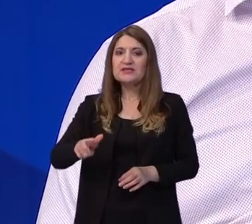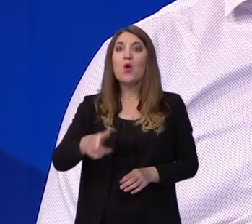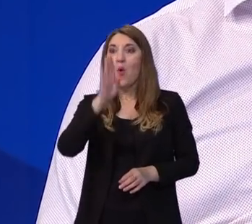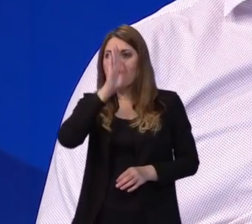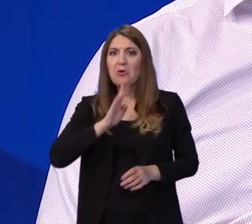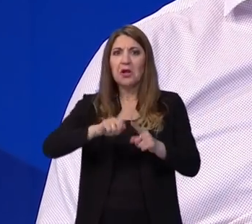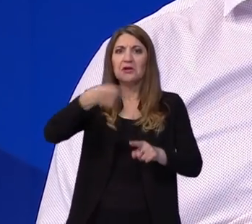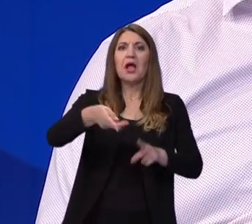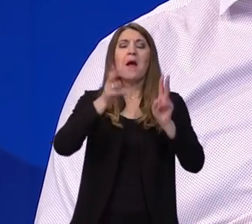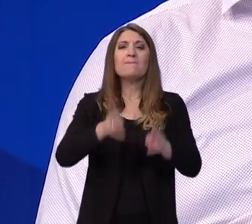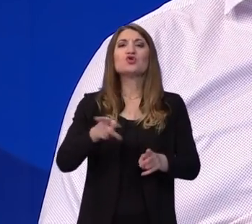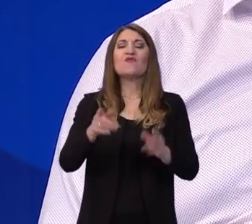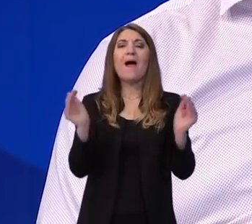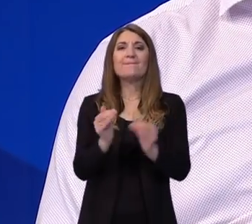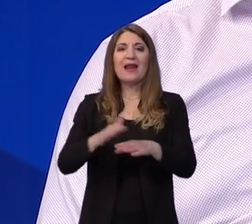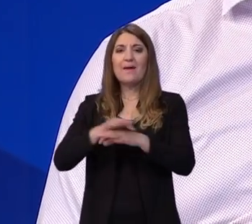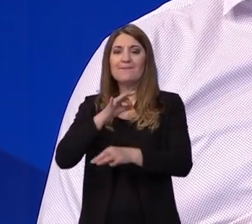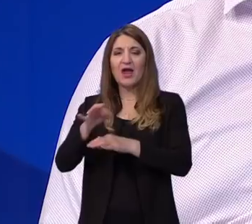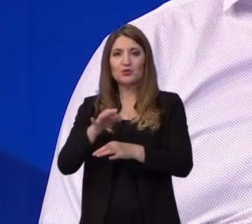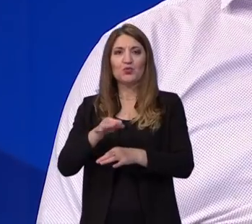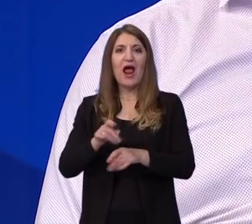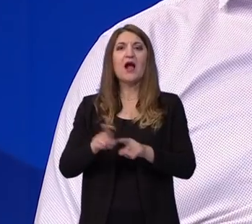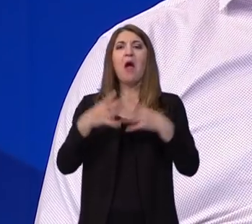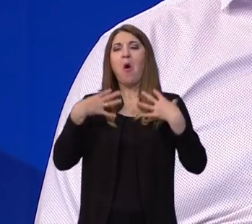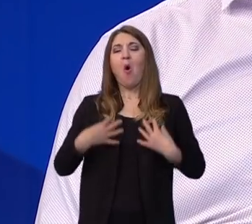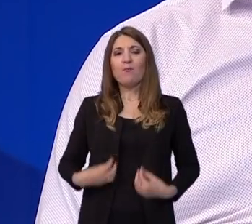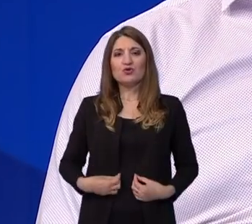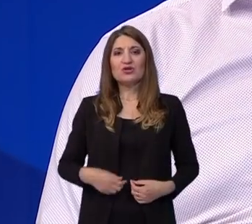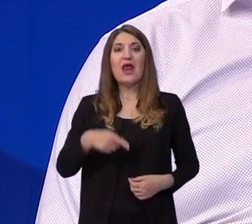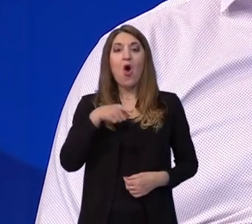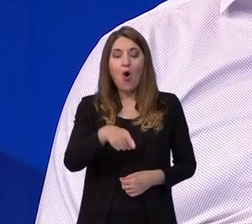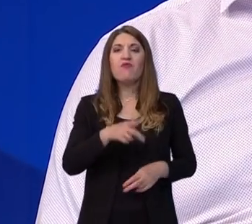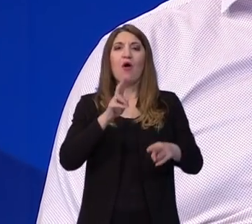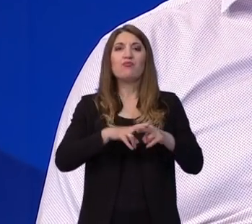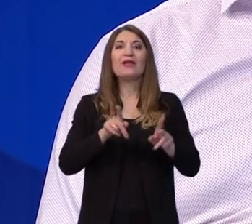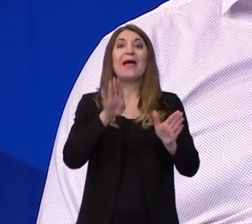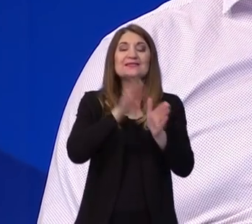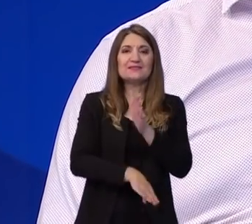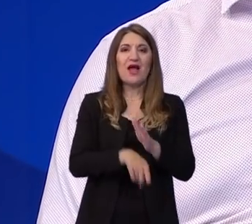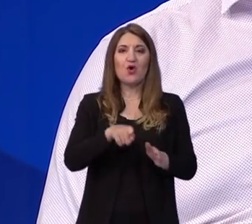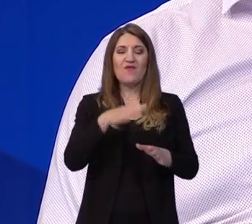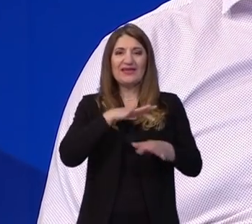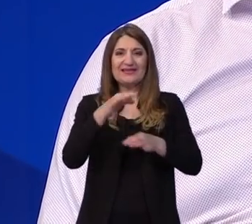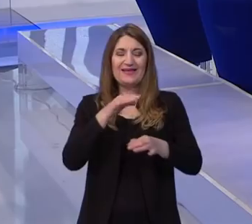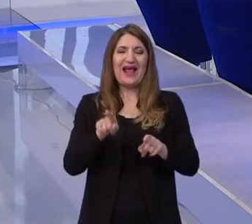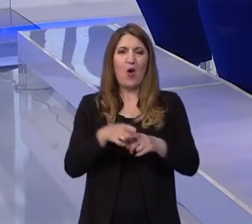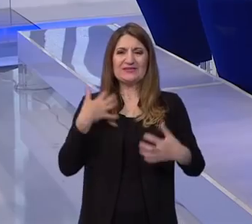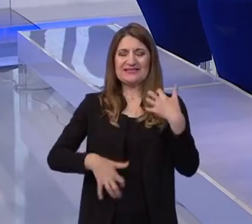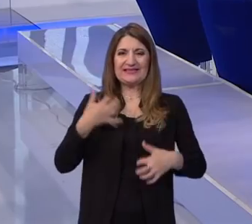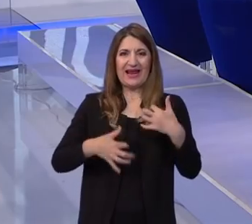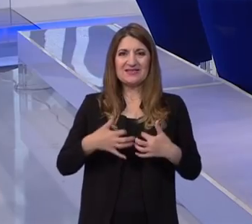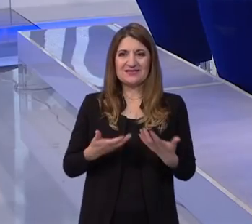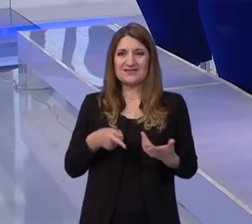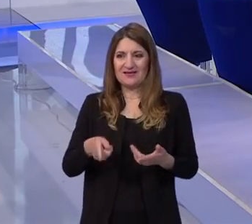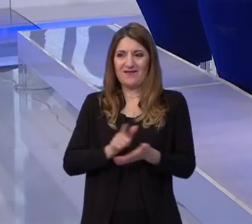malu maturu i da mogu opušteni biti. Tako da mislim da je mala matura će smanjiti ovaj stres koji je gotovo nestvaran ova zadnja dva tjedna svakom